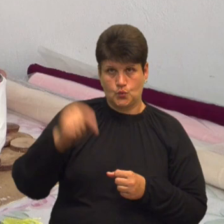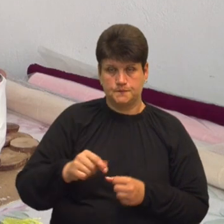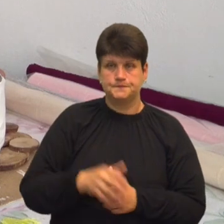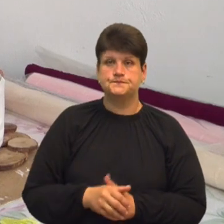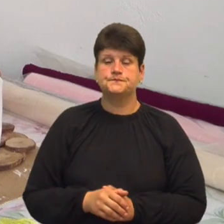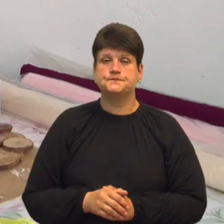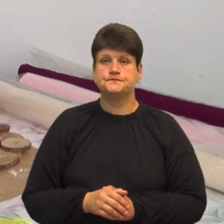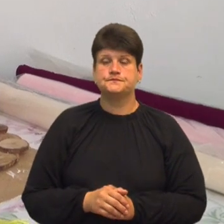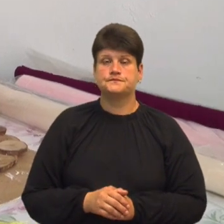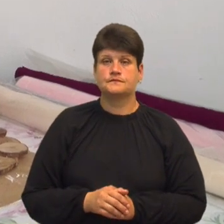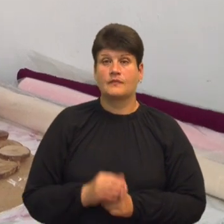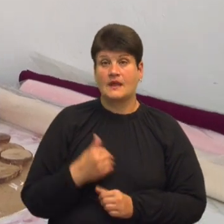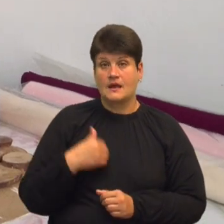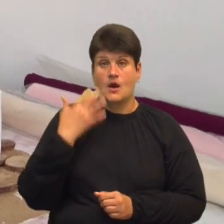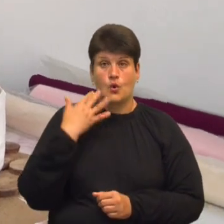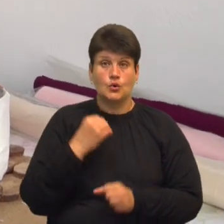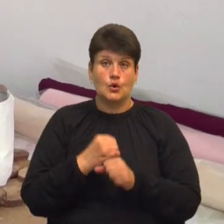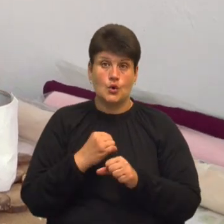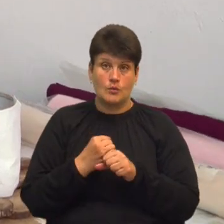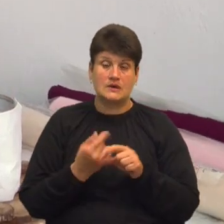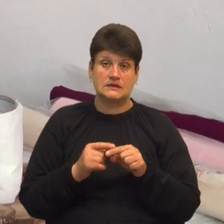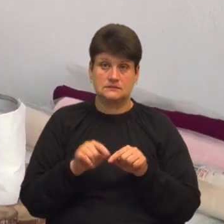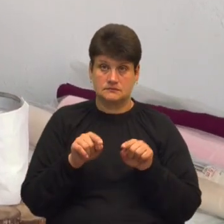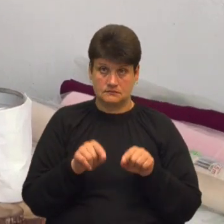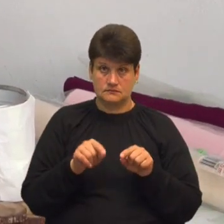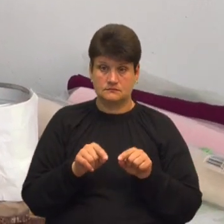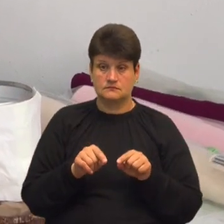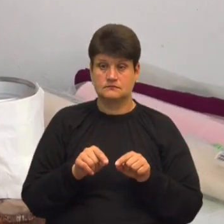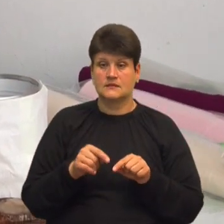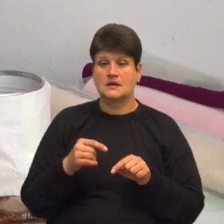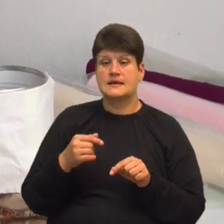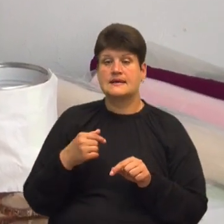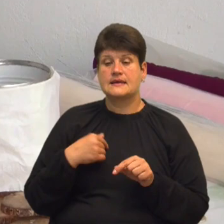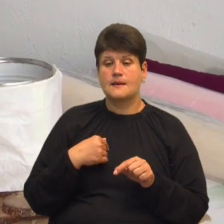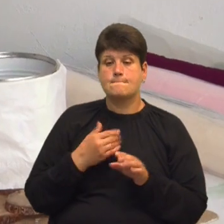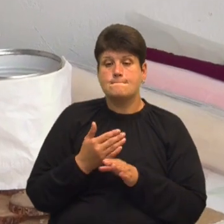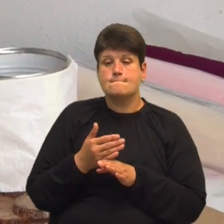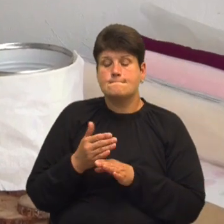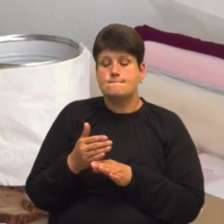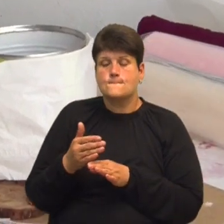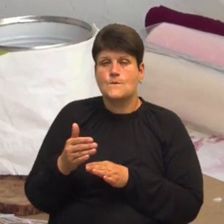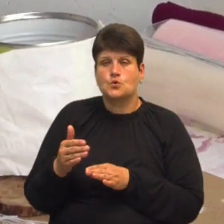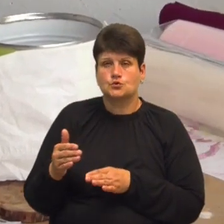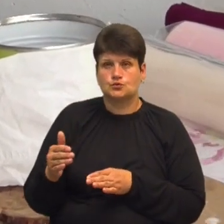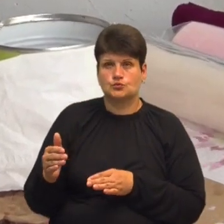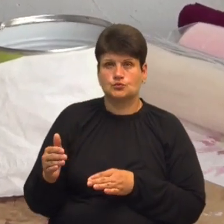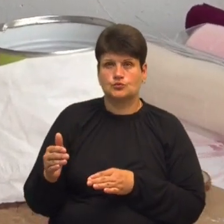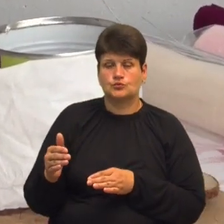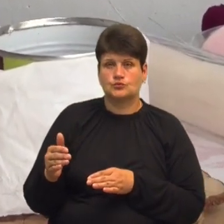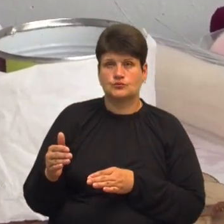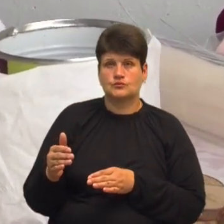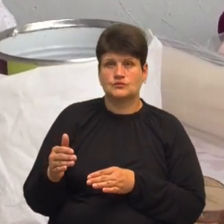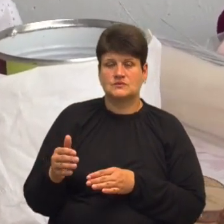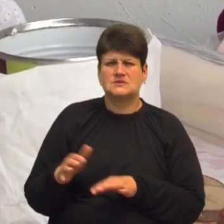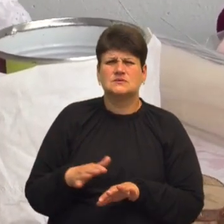Я, коли роблю такі вузковиці, я поступово, або це повільно